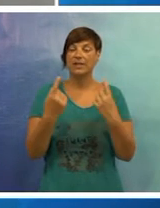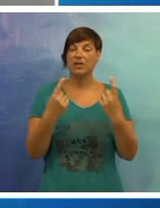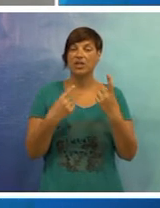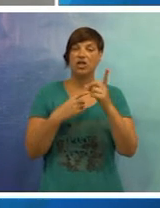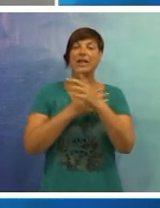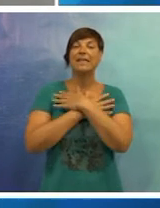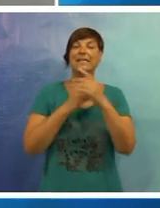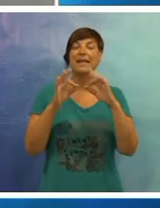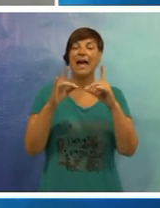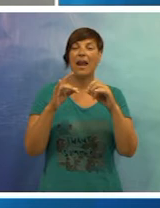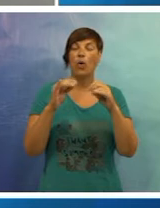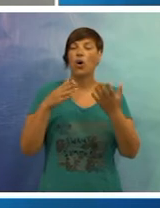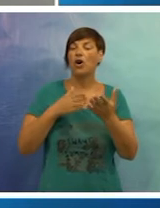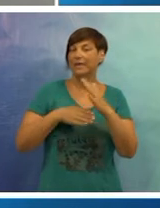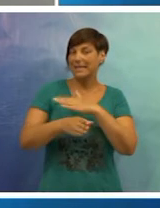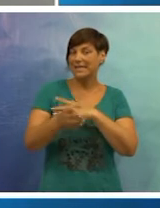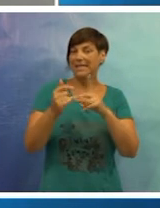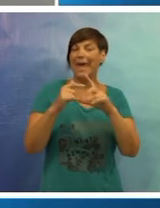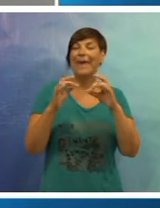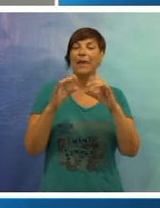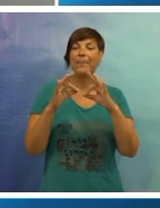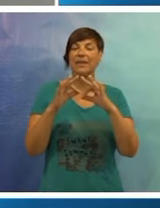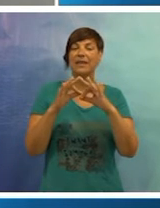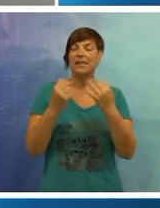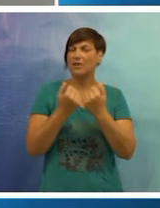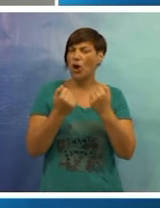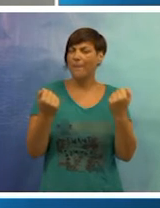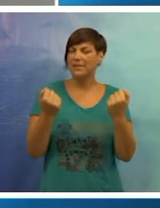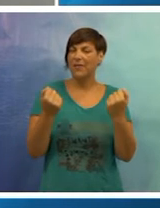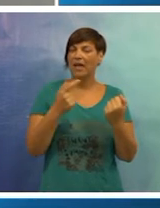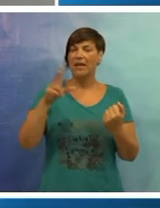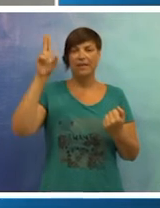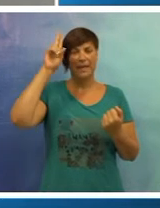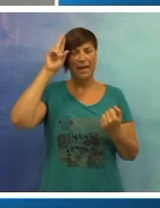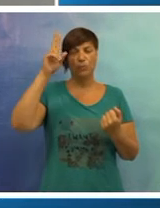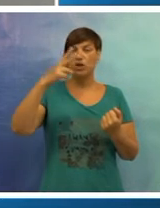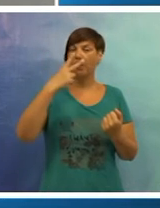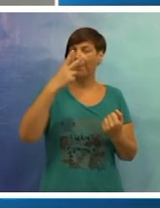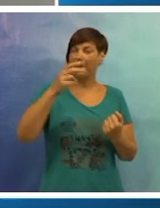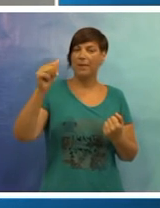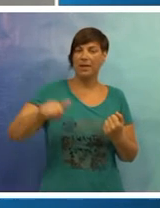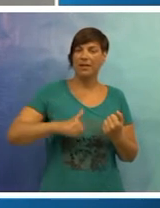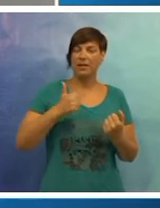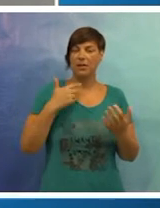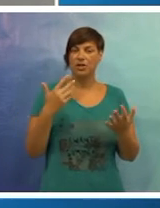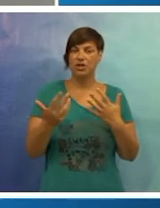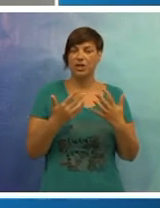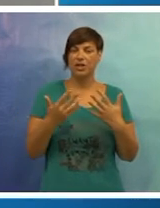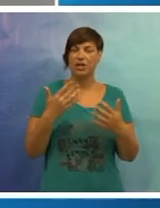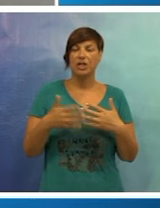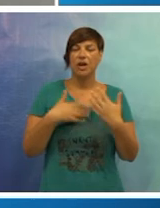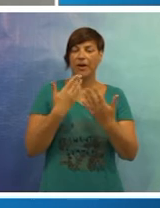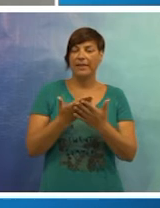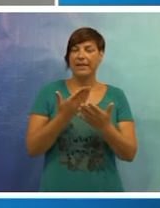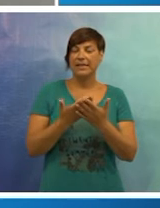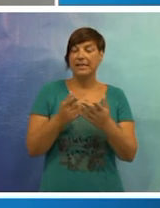što se događalo izraelskom narodu kod izlaska iz egipatskog ropstva, da ne možemo primijetiti još nešto